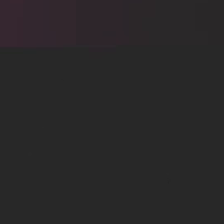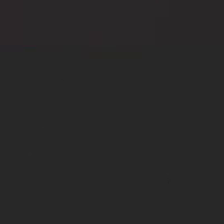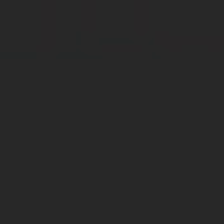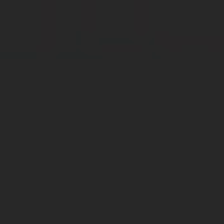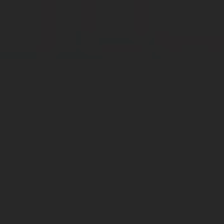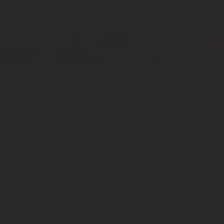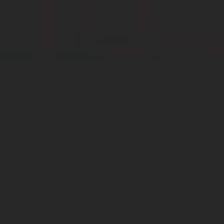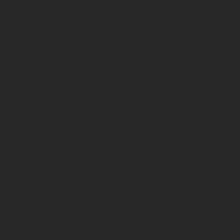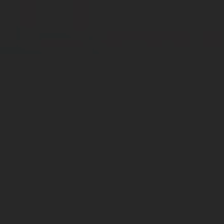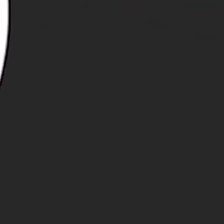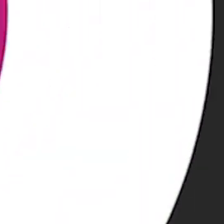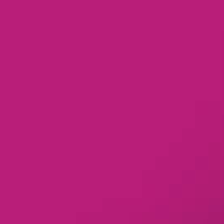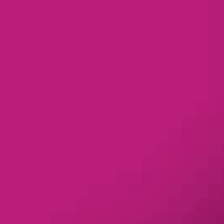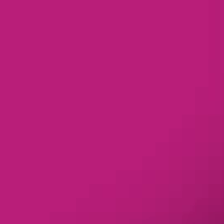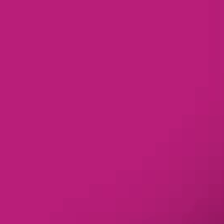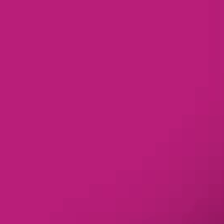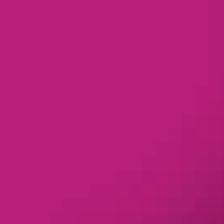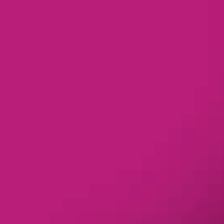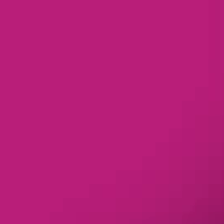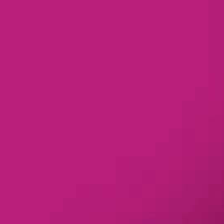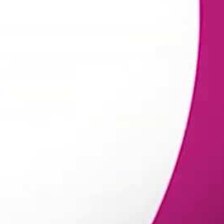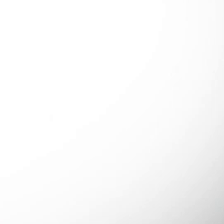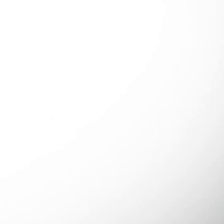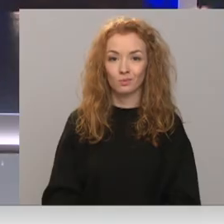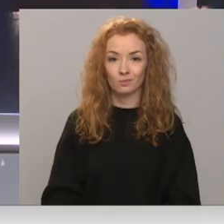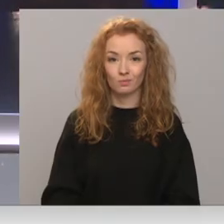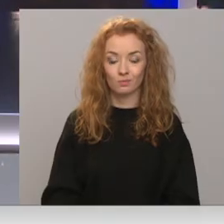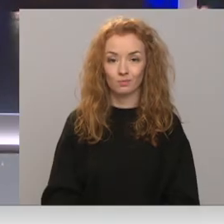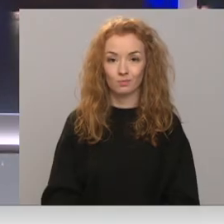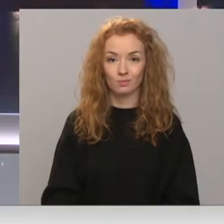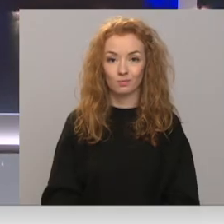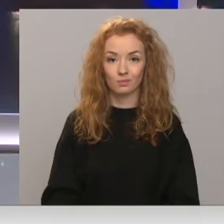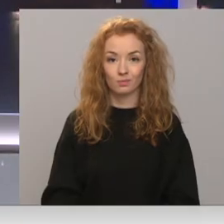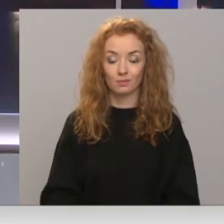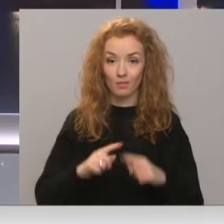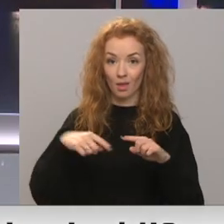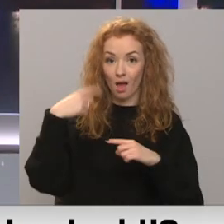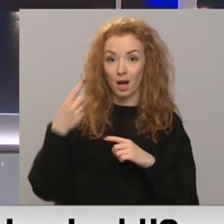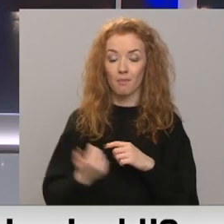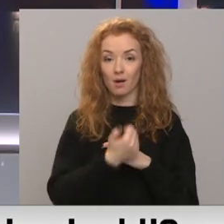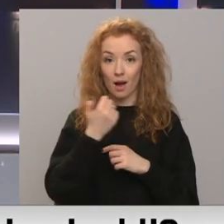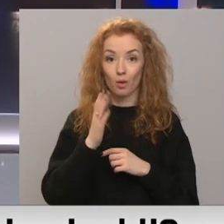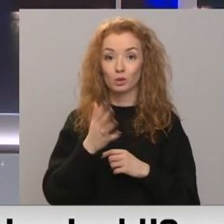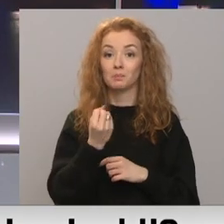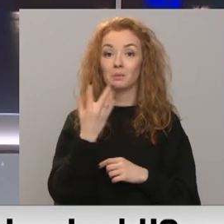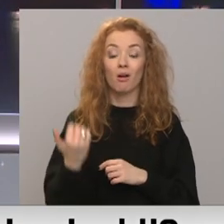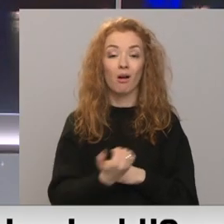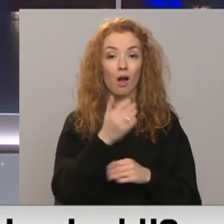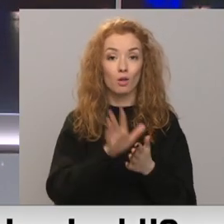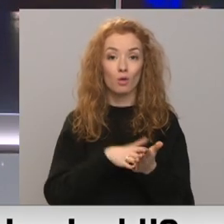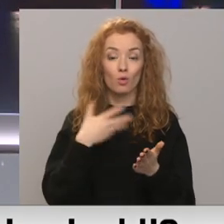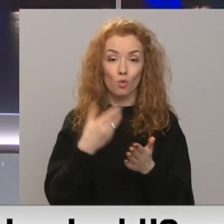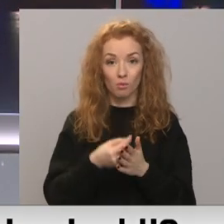Re! Viss ēters ir te! Nākamgad apriteis 15 gadu kopš